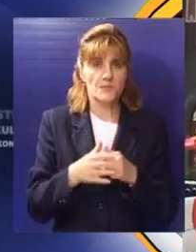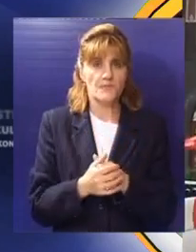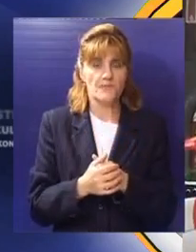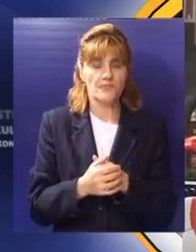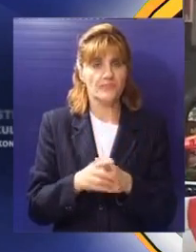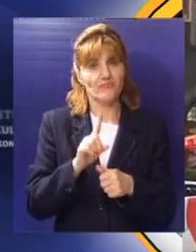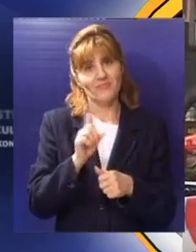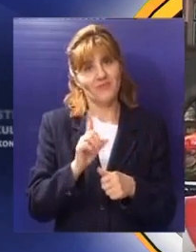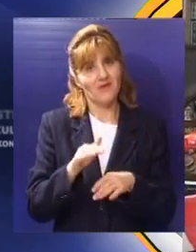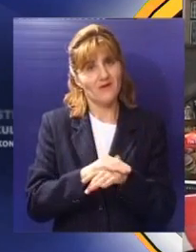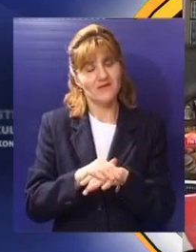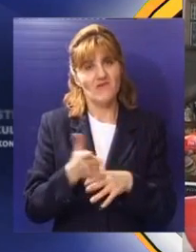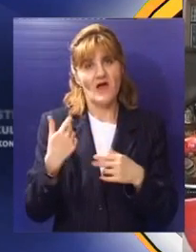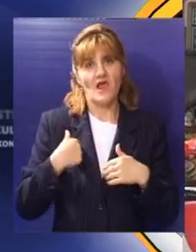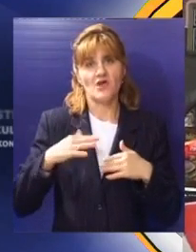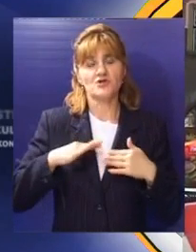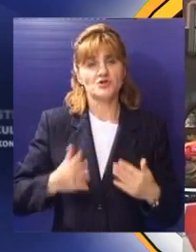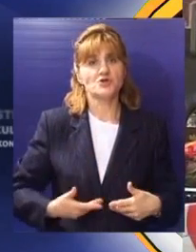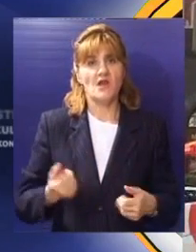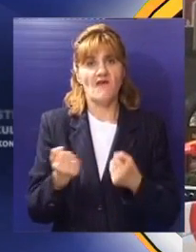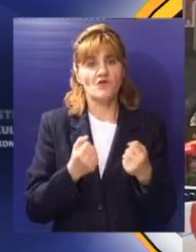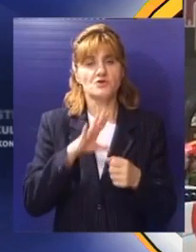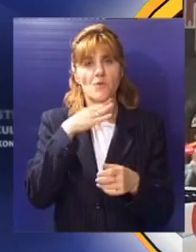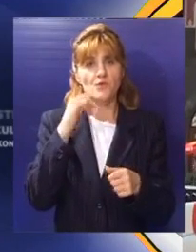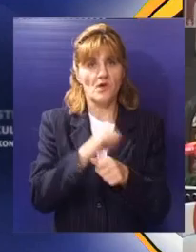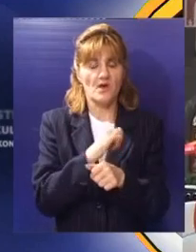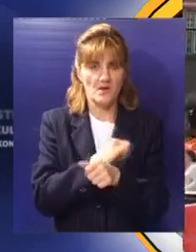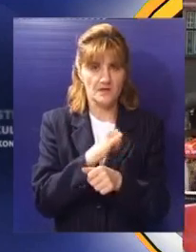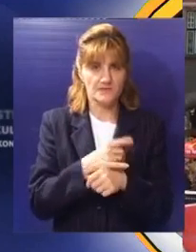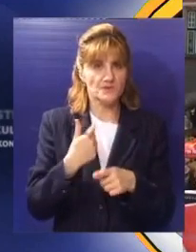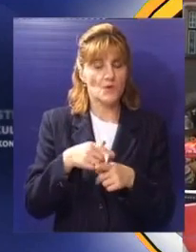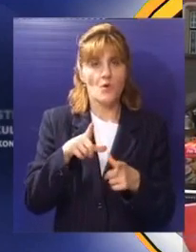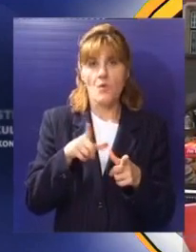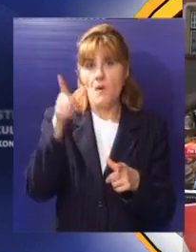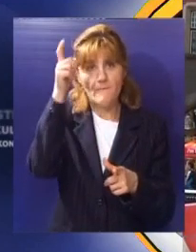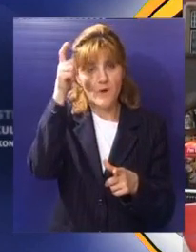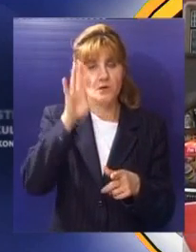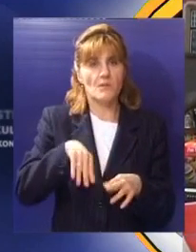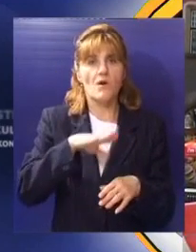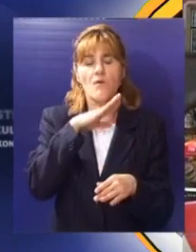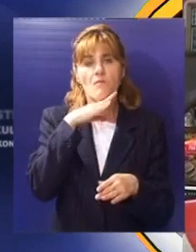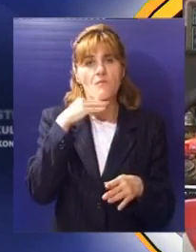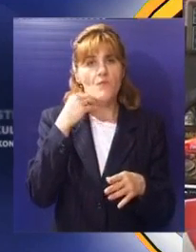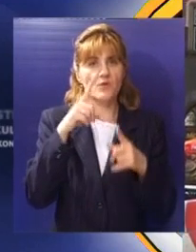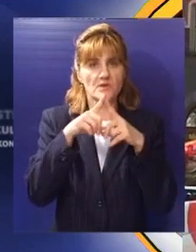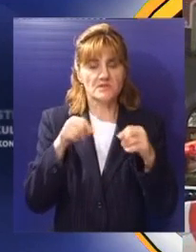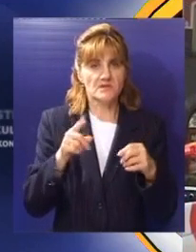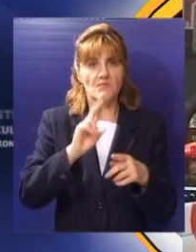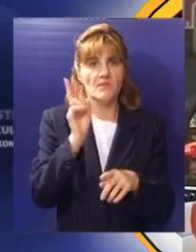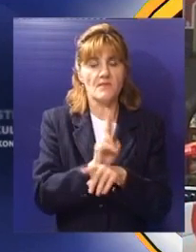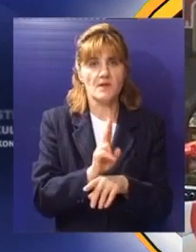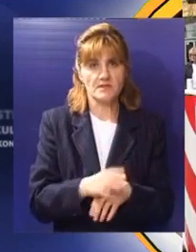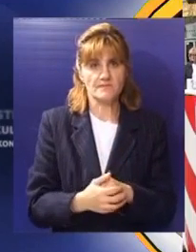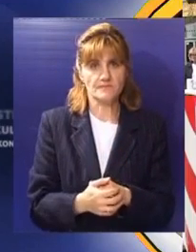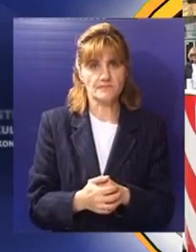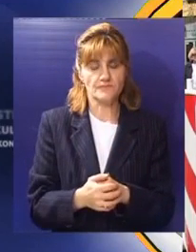Ne, uglavnom, izvini, ali zbog žena vozača. U štu Beogradu je nemoguće voziti ako se poštuju saobraćni